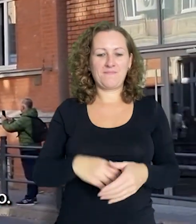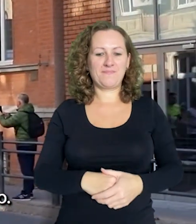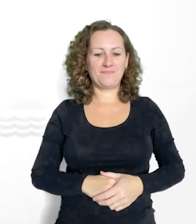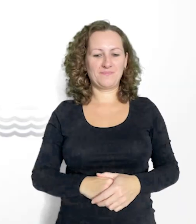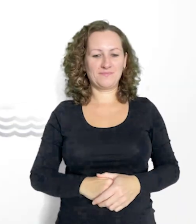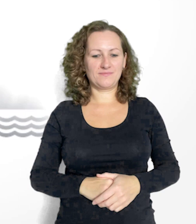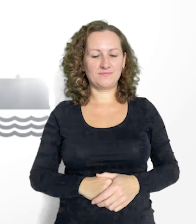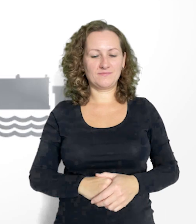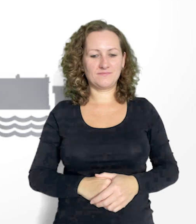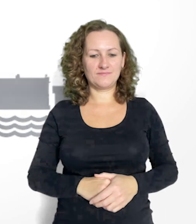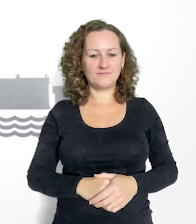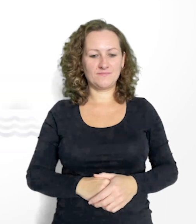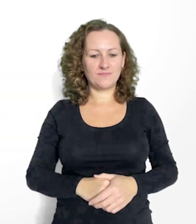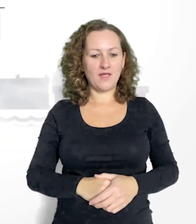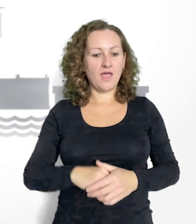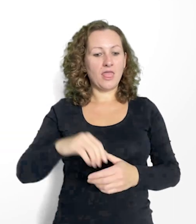Kociewskiego.